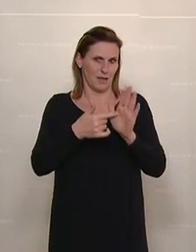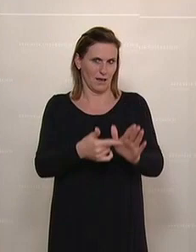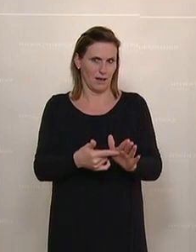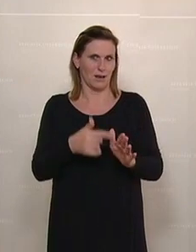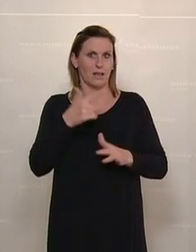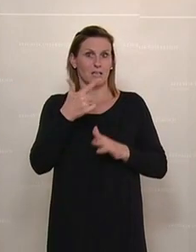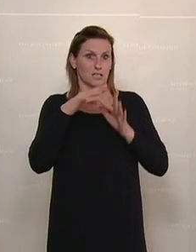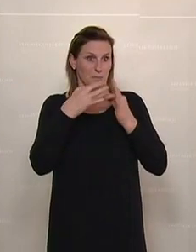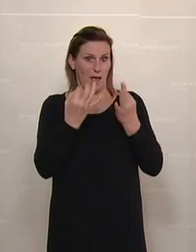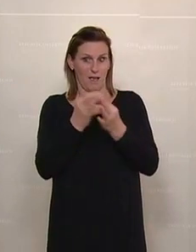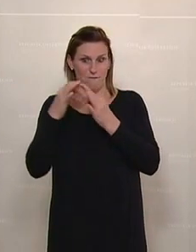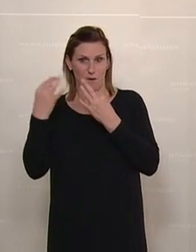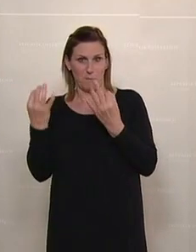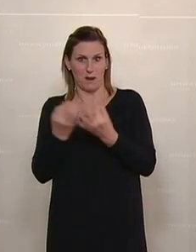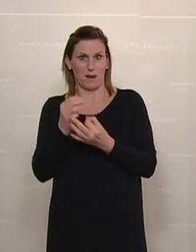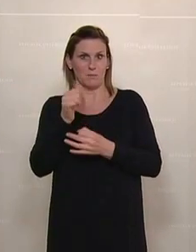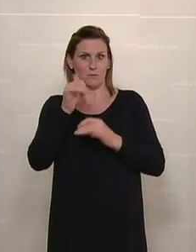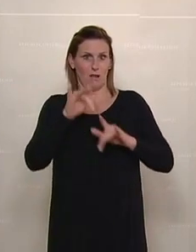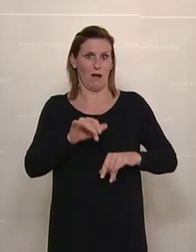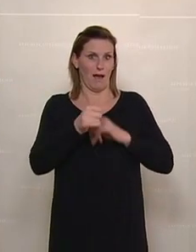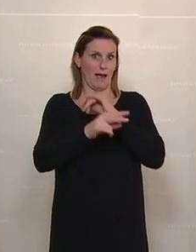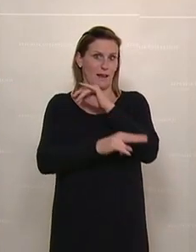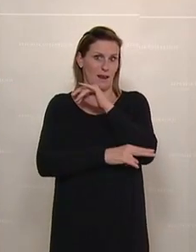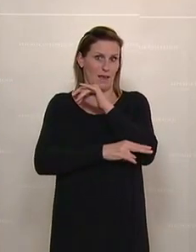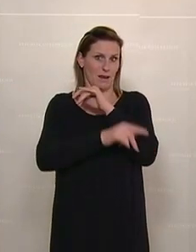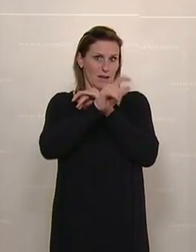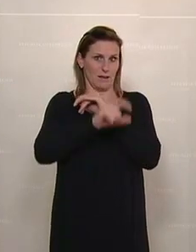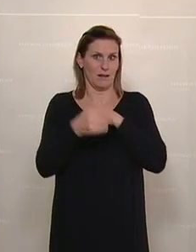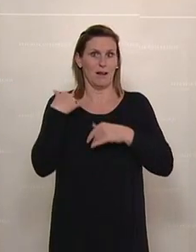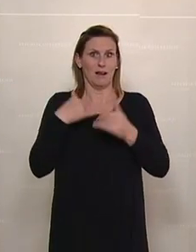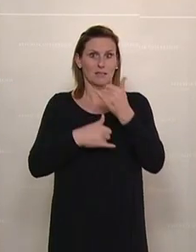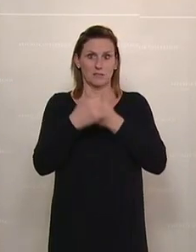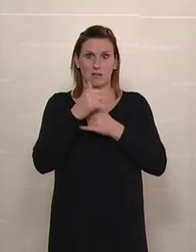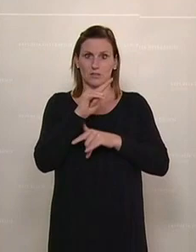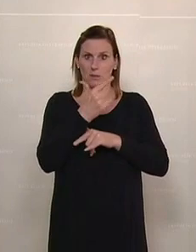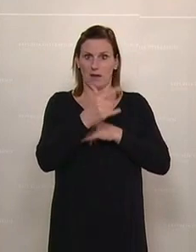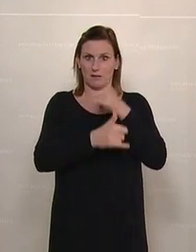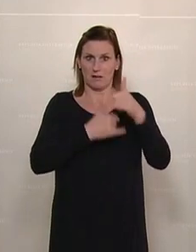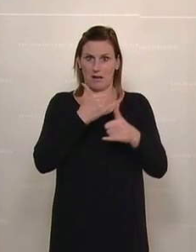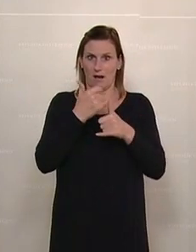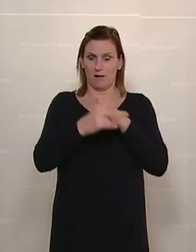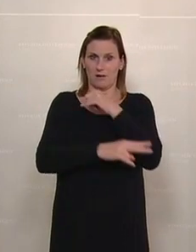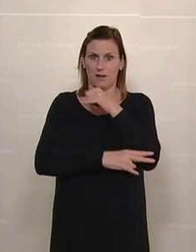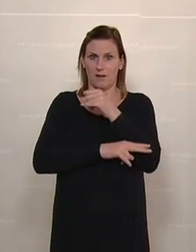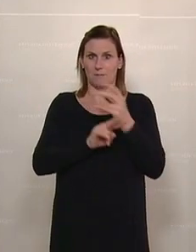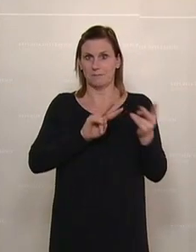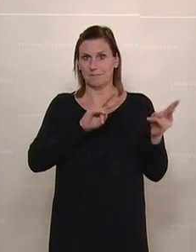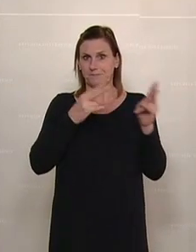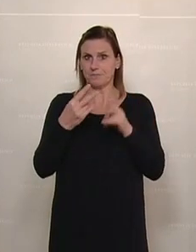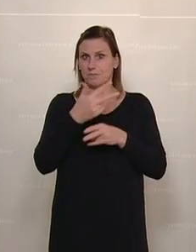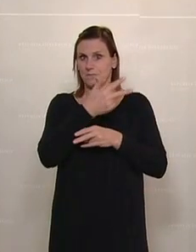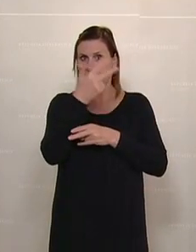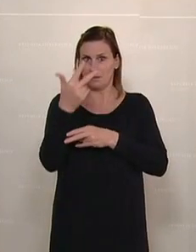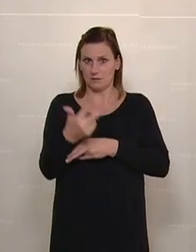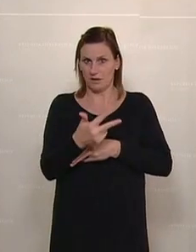Zwei Familien mit jeweils einem Lehrling. Ein Lehrling war voriges Jahr im zweiten Lehrjahr, wechselte im September in das dritte